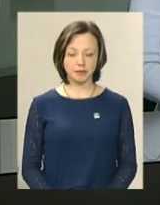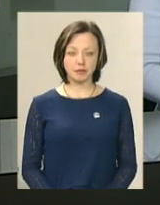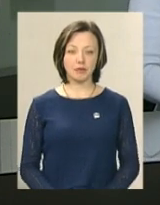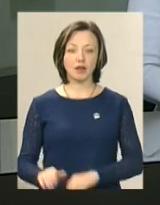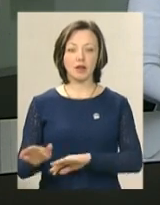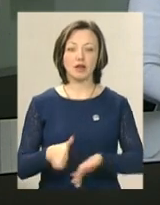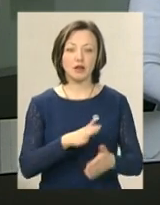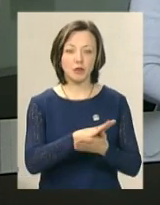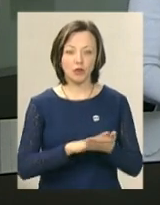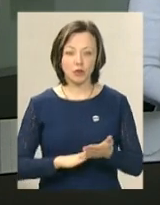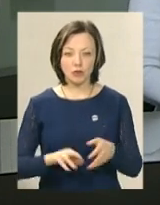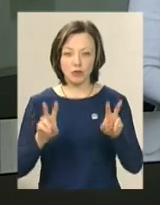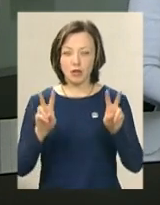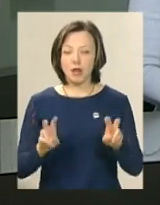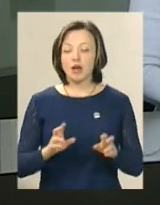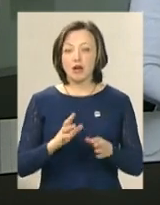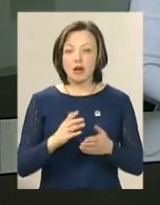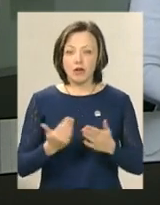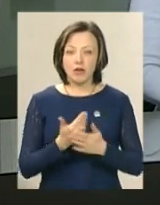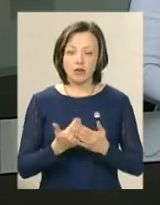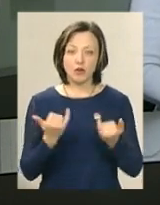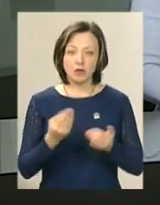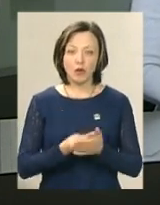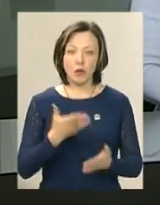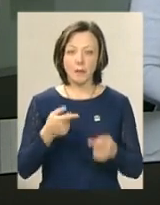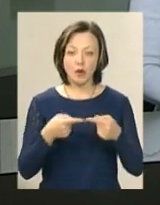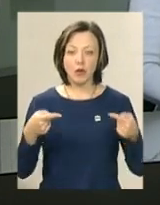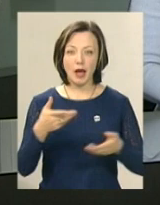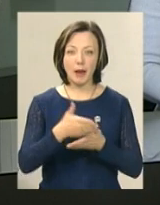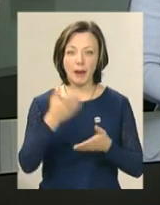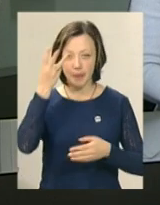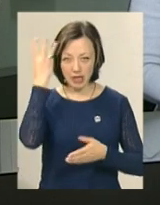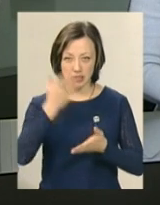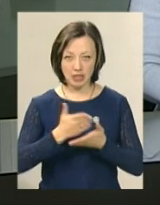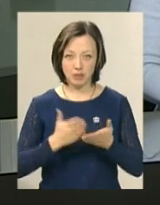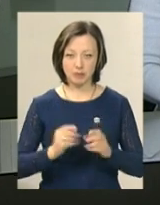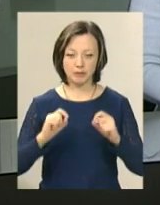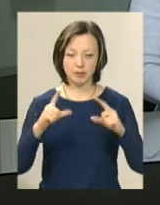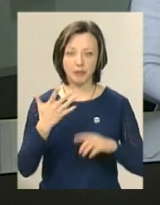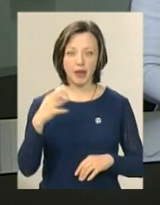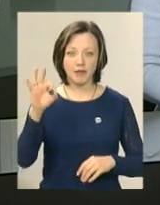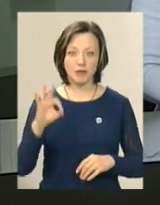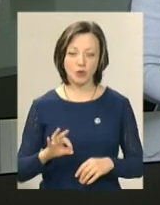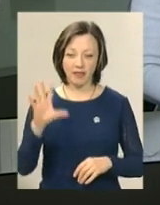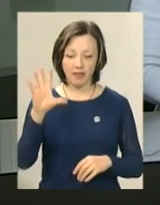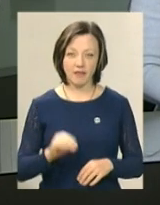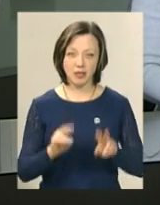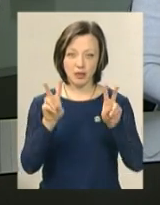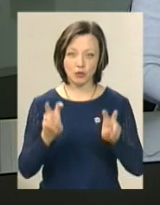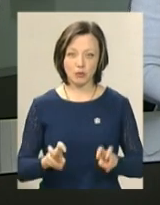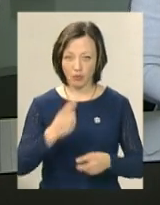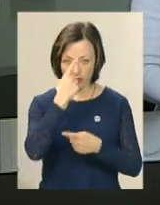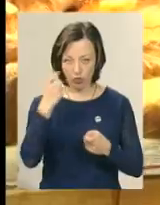Продовжуємо випуск. Від сьогодні здорожчала продукція «Хмельницьк хліба». Ціни зросли на 5% на весь асортимент,